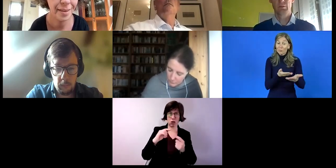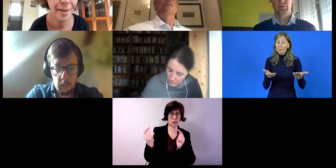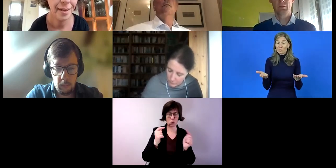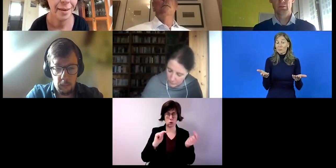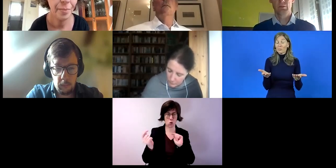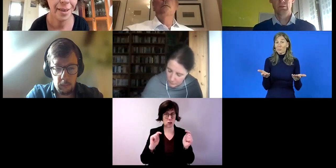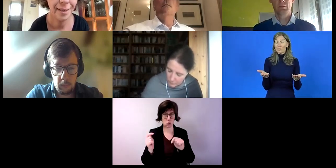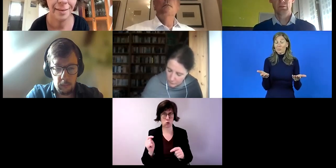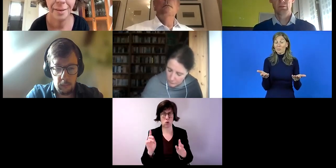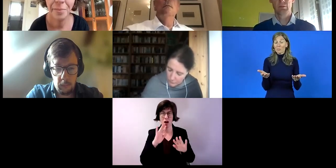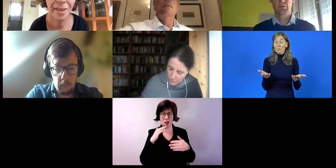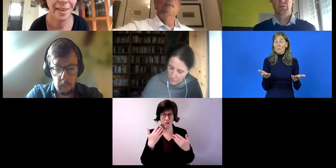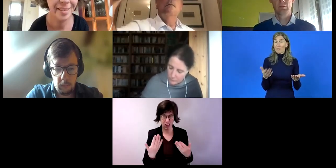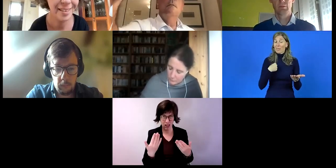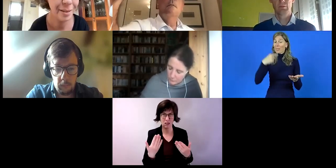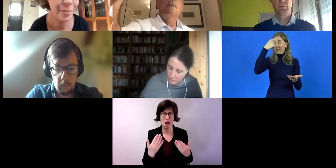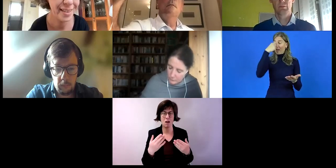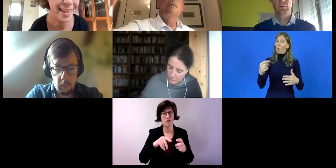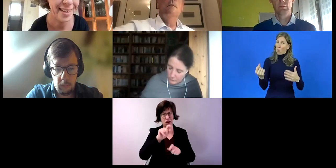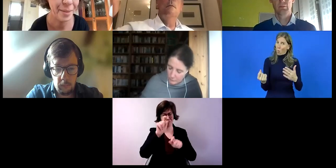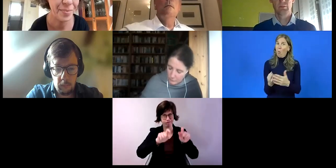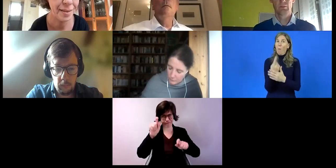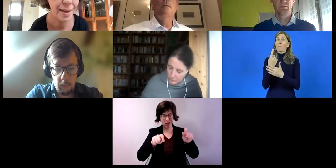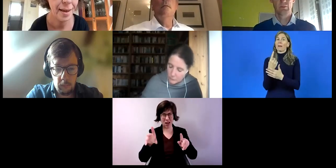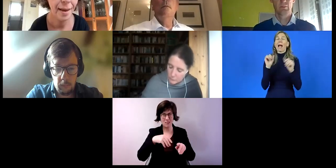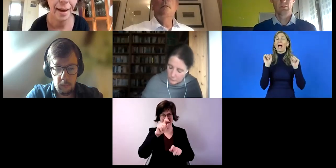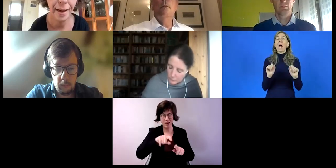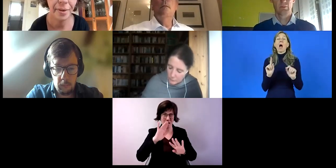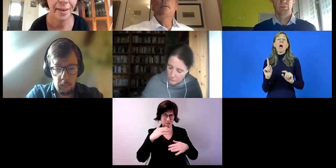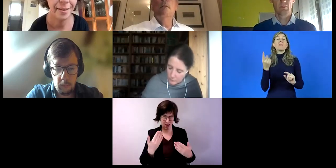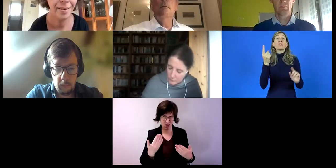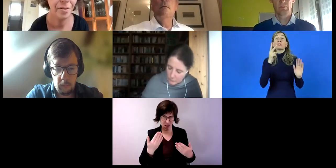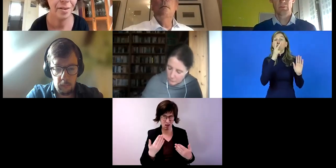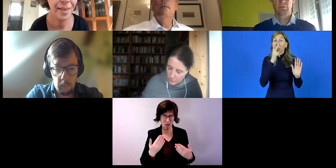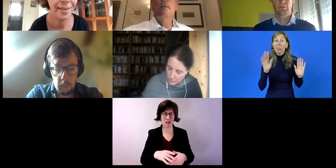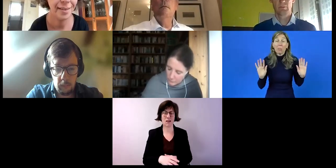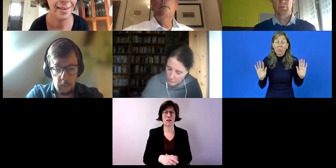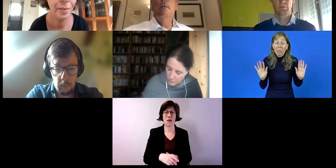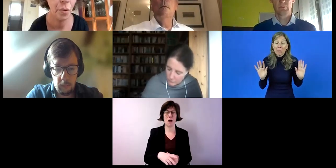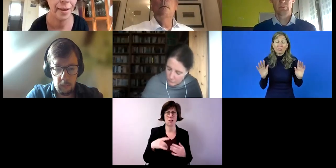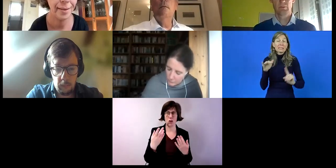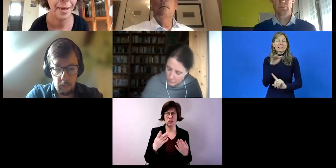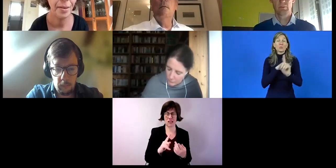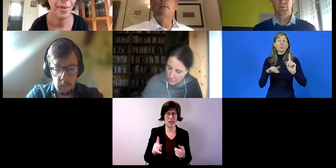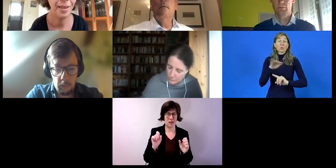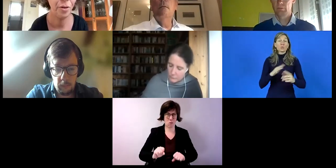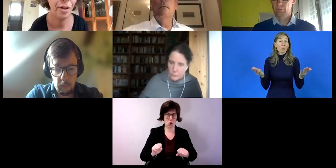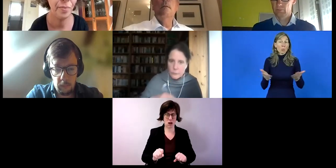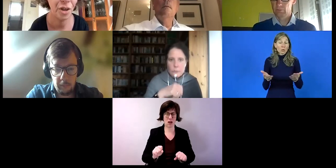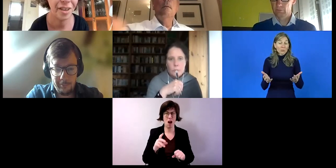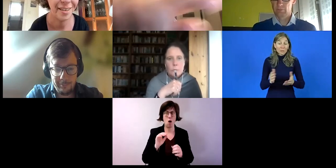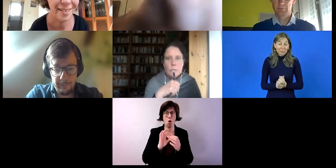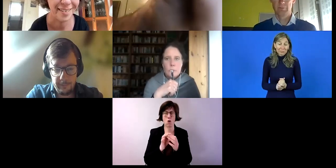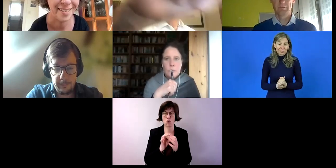mich bei den Panelistinnen, bei den Teilnehmenden. Aber, sonst wäre das hier nicht möglich, bei den